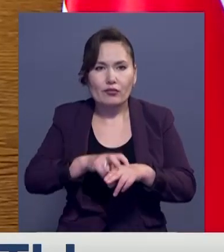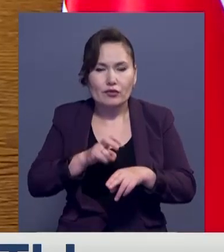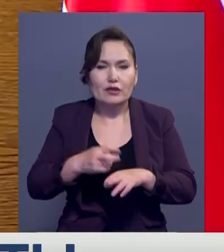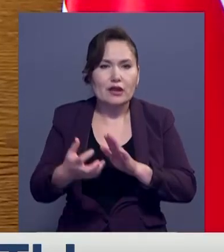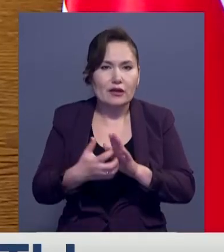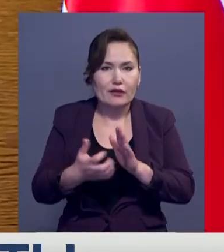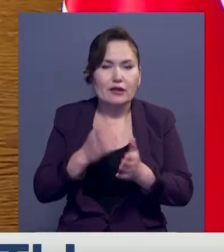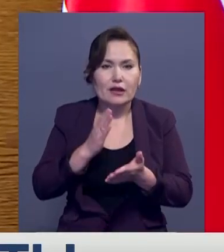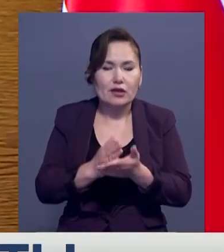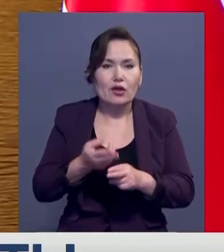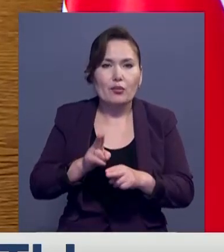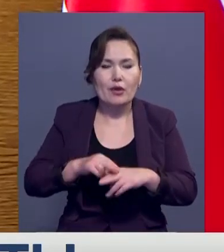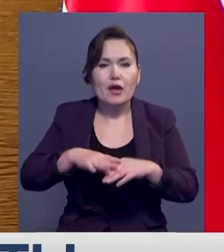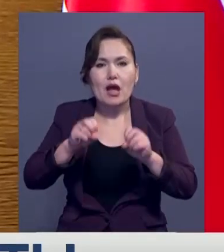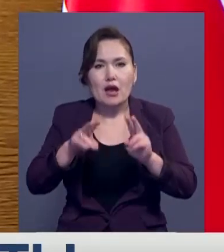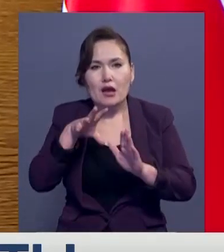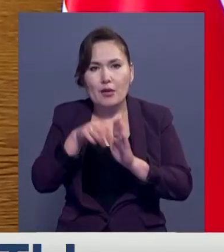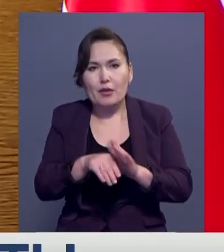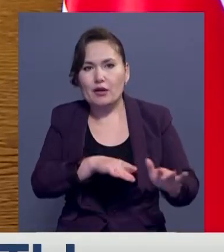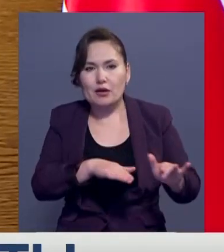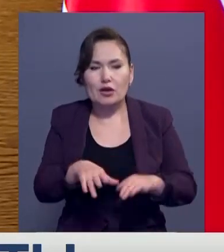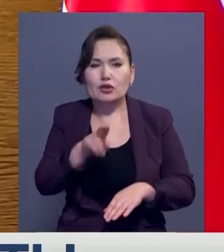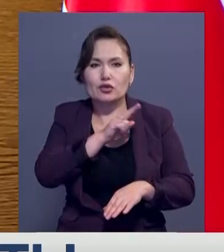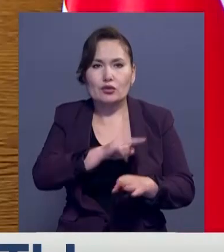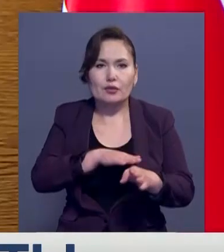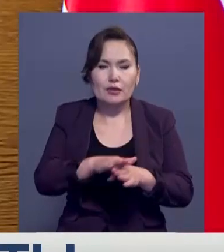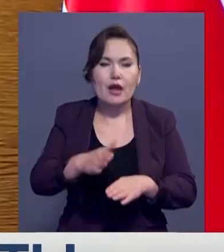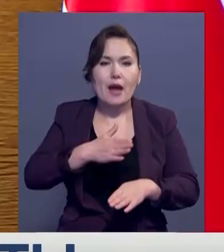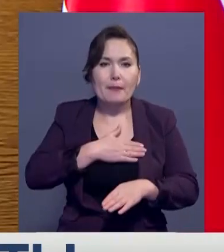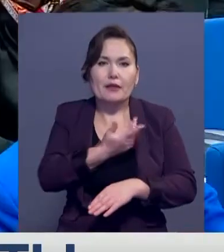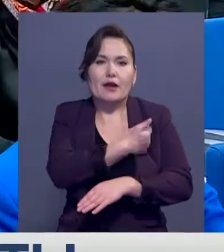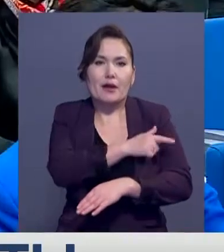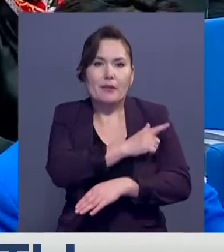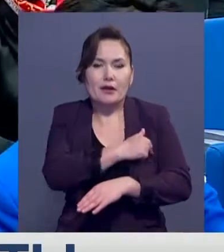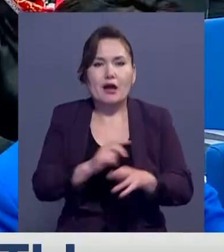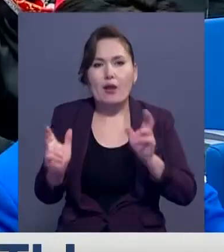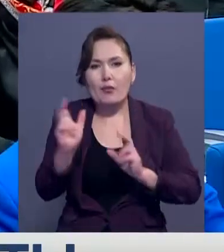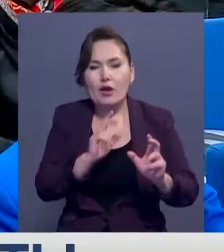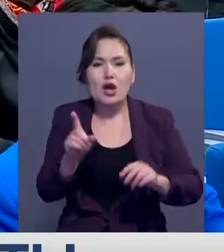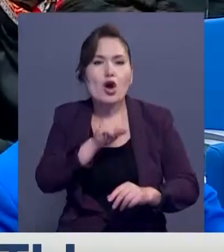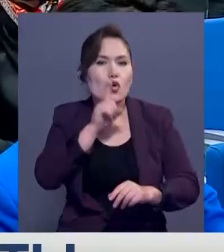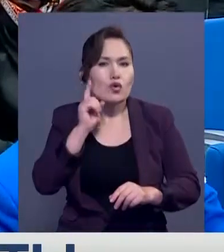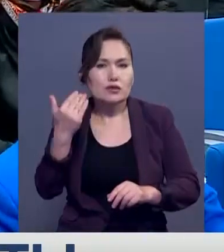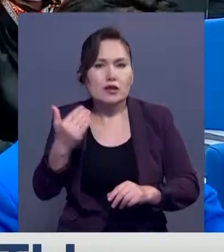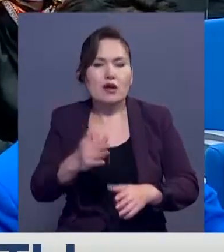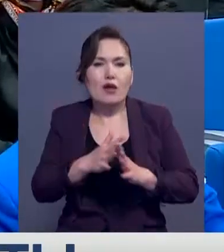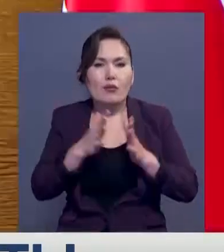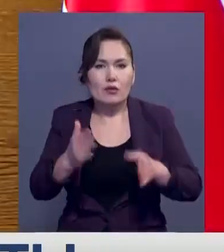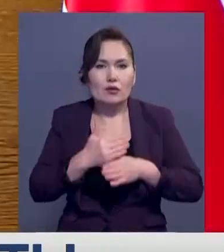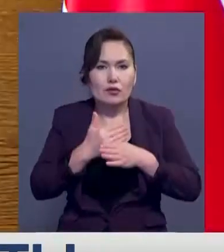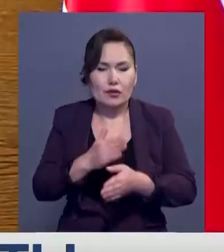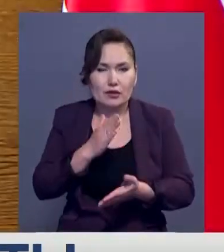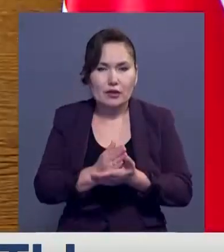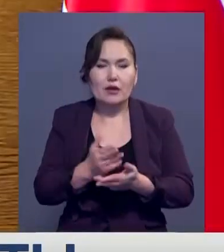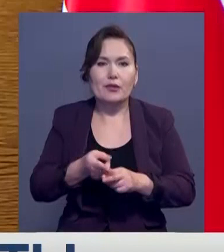Сондықтан қызметкерлерді жұмылдыру бойынша әш шаралар өткіздік. Бізге медициналық жоғары оқу орындарының студенттері көп көмектесіп жатыр.